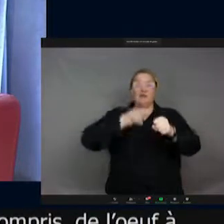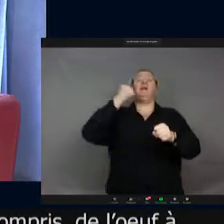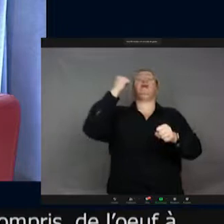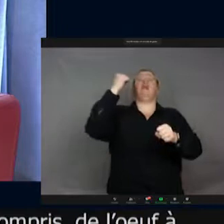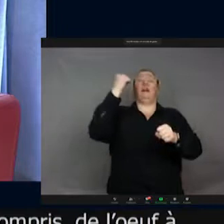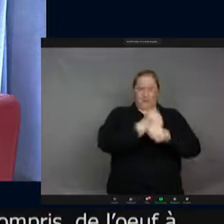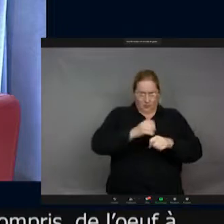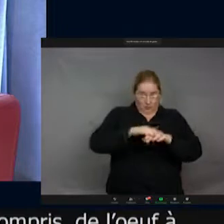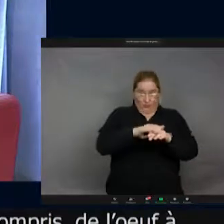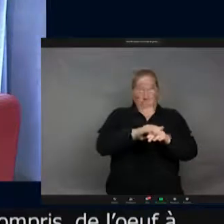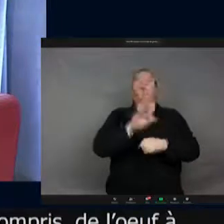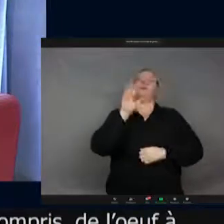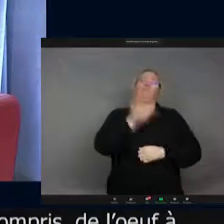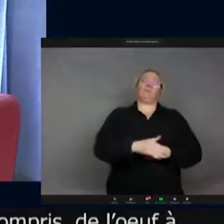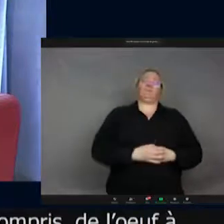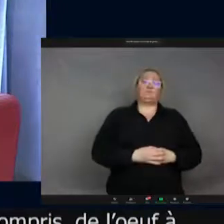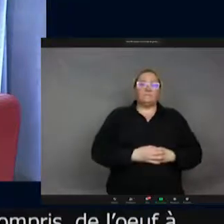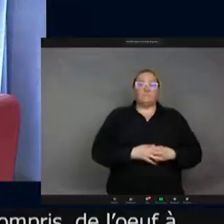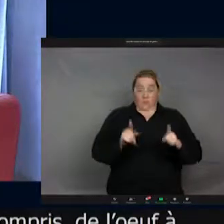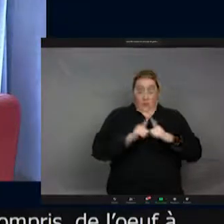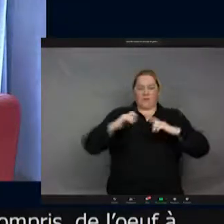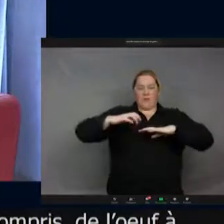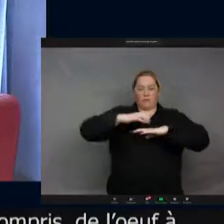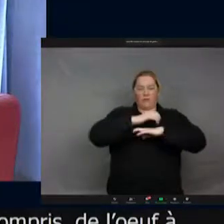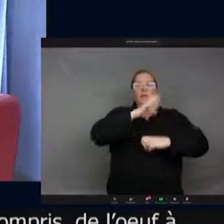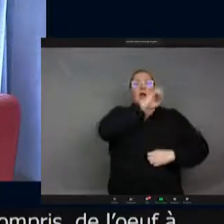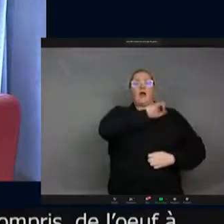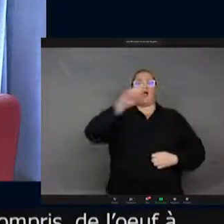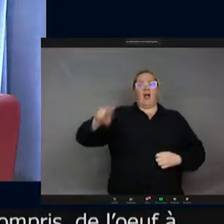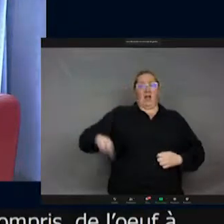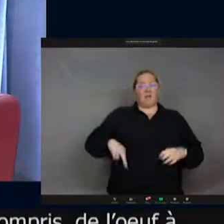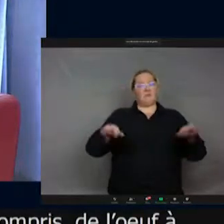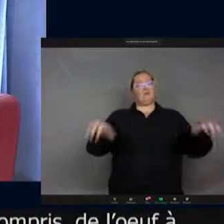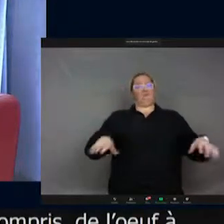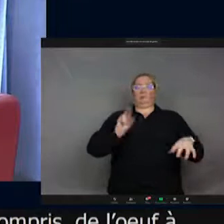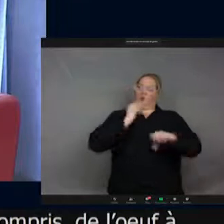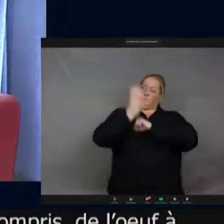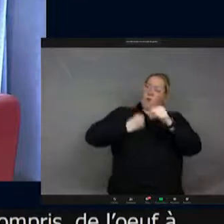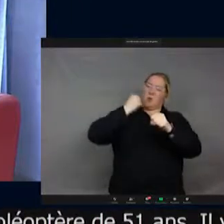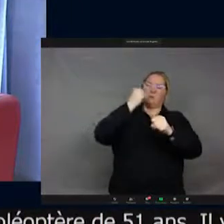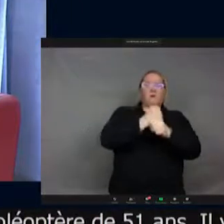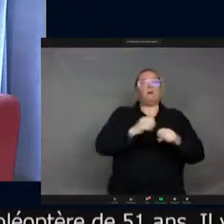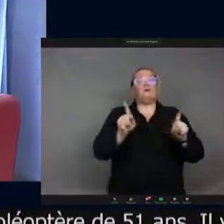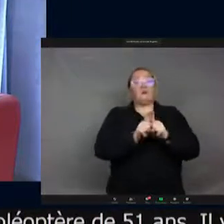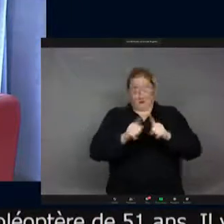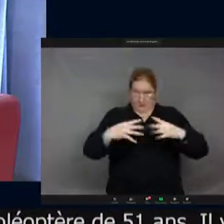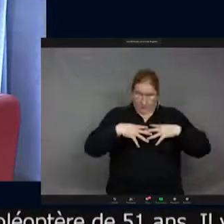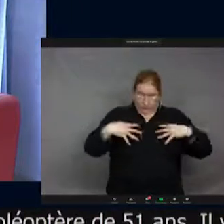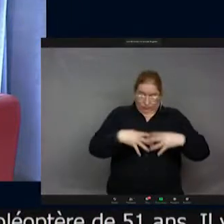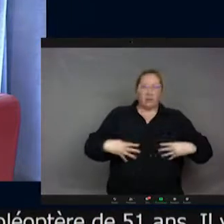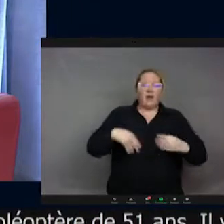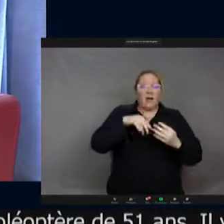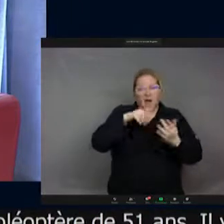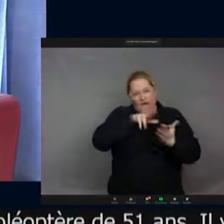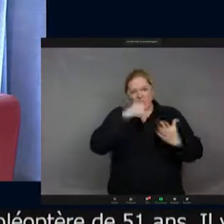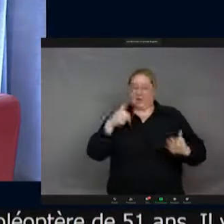51 ans. Et il a des fourmis, des rennes fourmis qui vivent 30 ans. Il y des rennes abeilles avant, parce qu'elles vivent de moins en moins longtemps, mais qui vivent